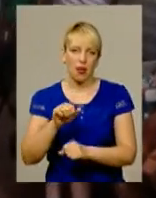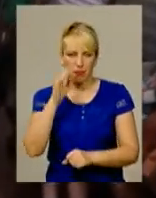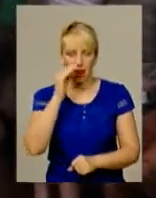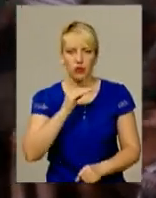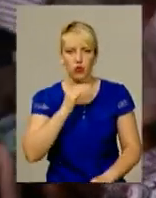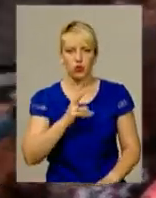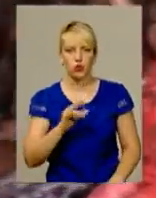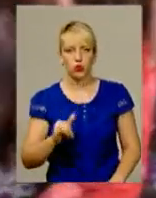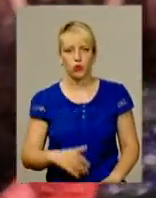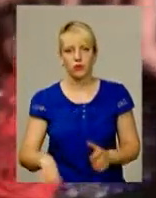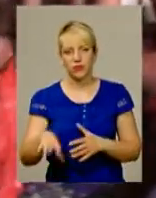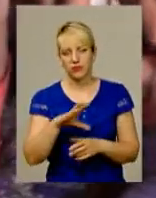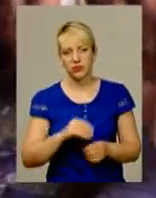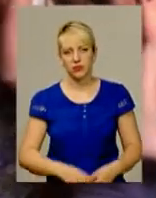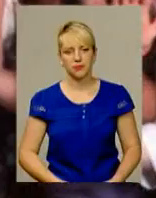Пісня!